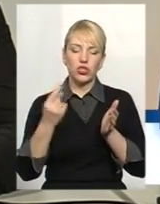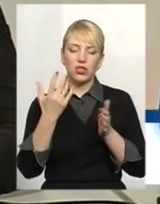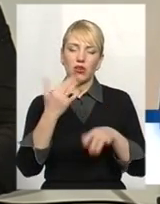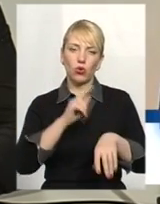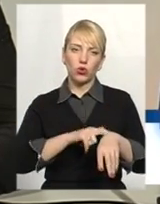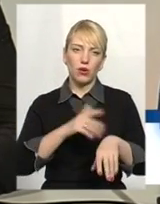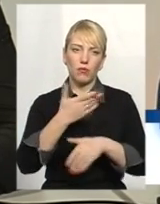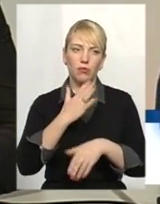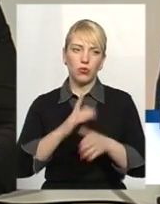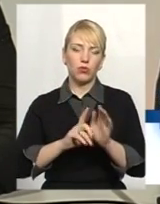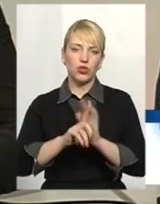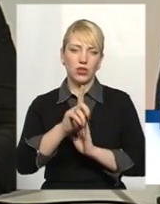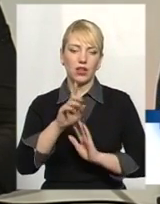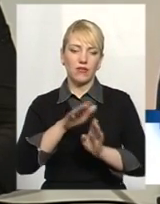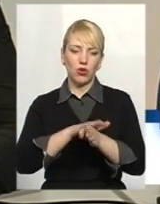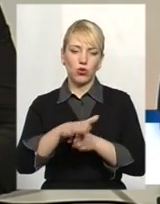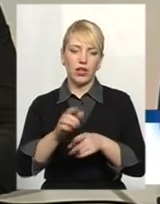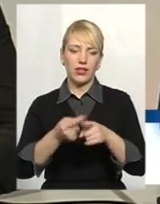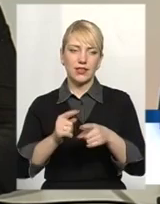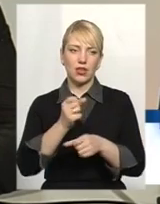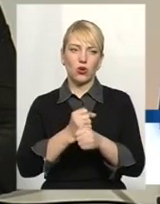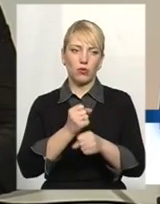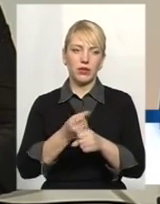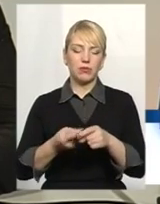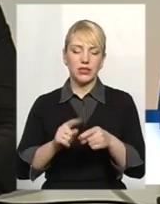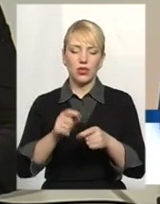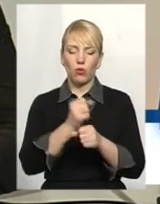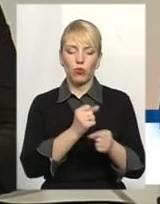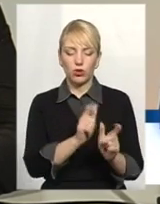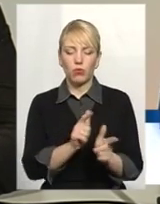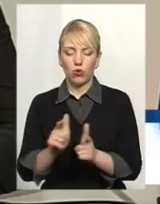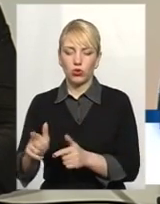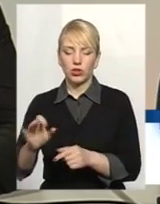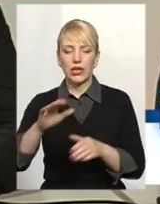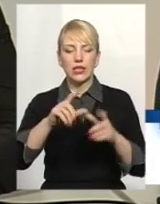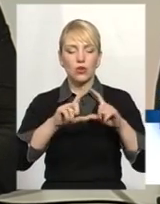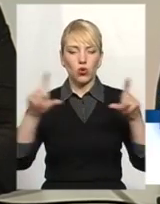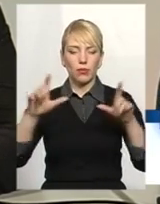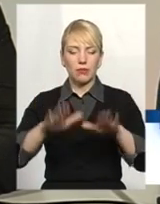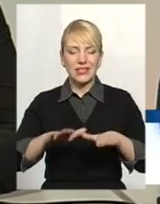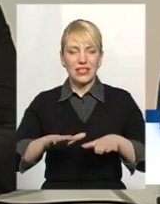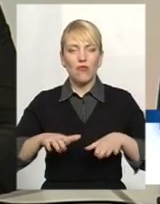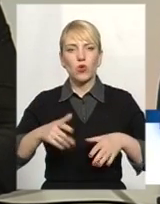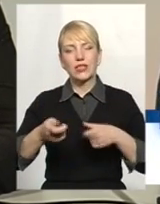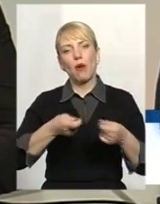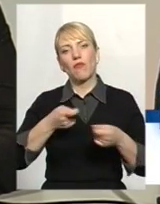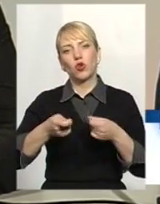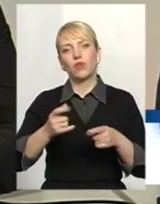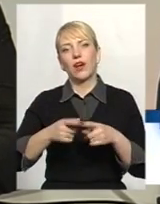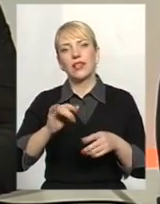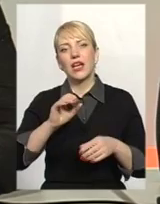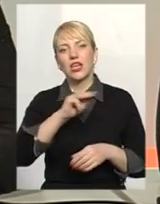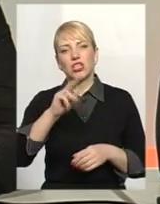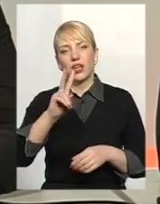ми будемо починати виконання цих робіт. Тобто ці роботи ми погоджуємо з органами місцевого саврядування, з управління житлово-комунального